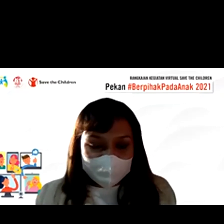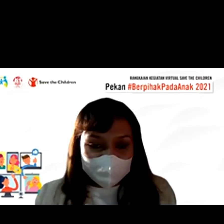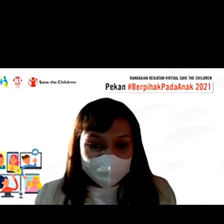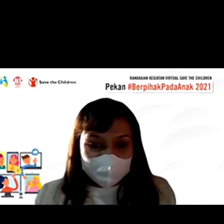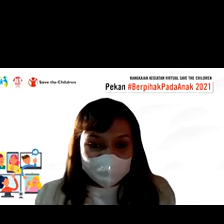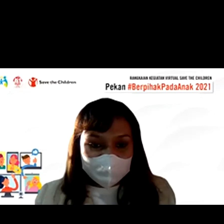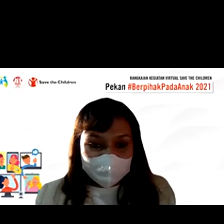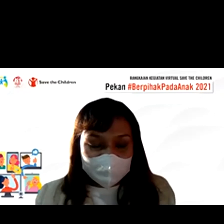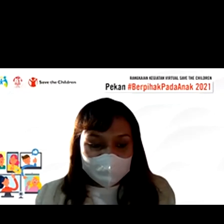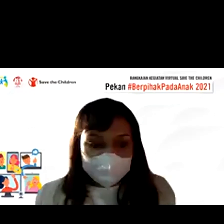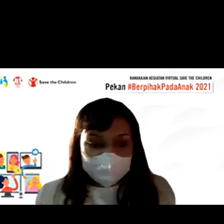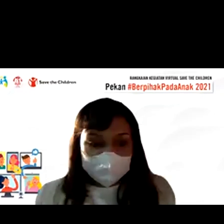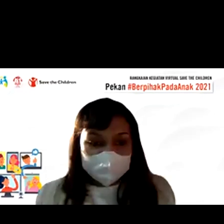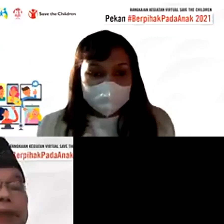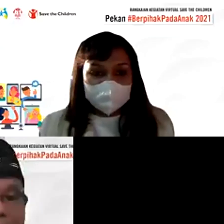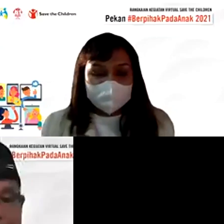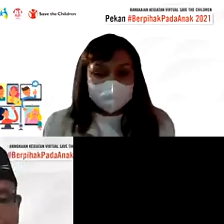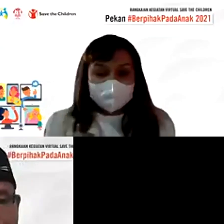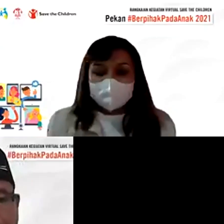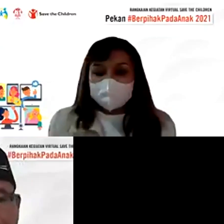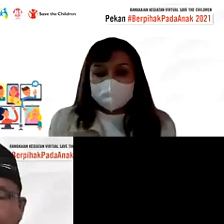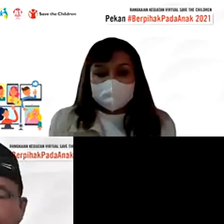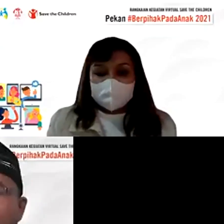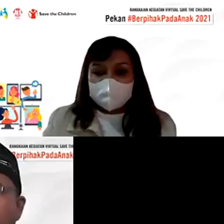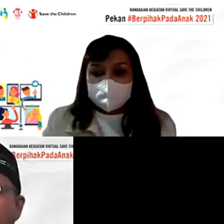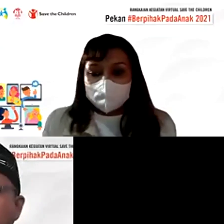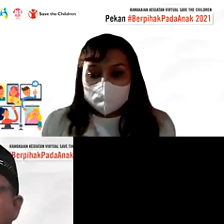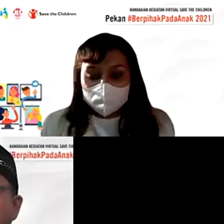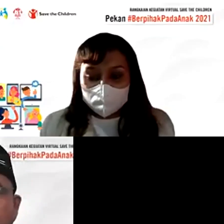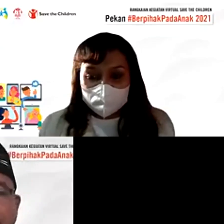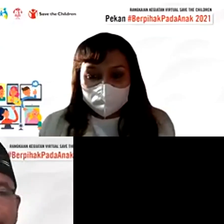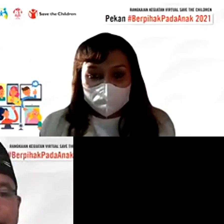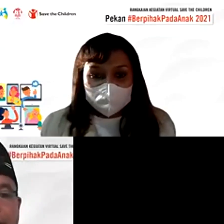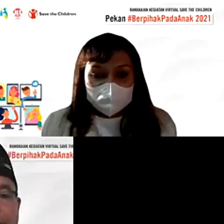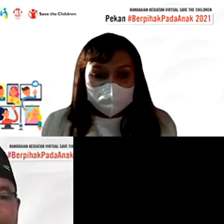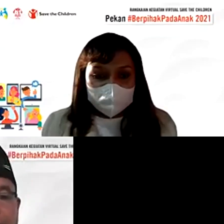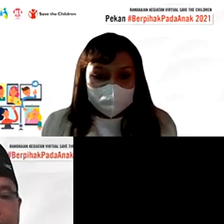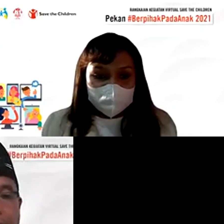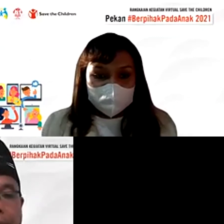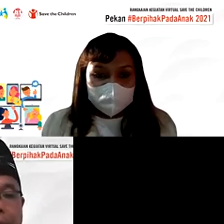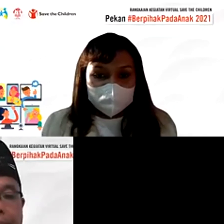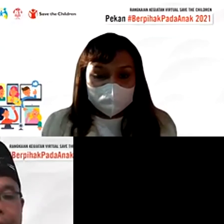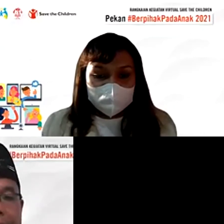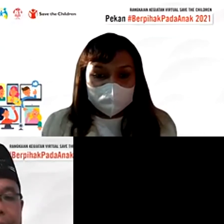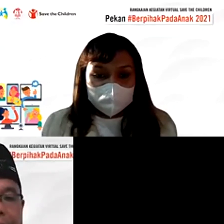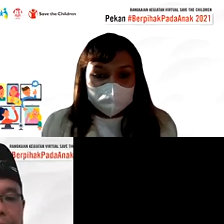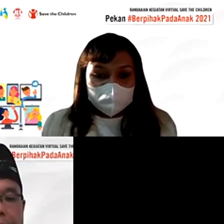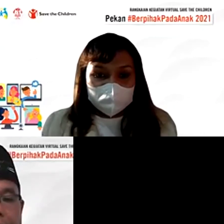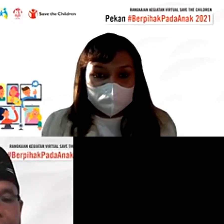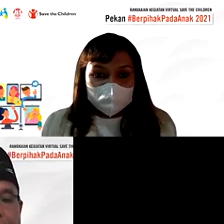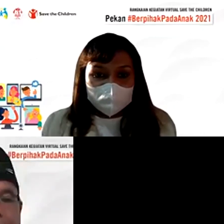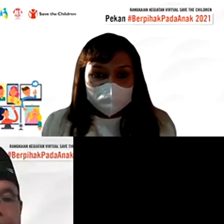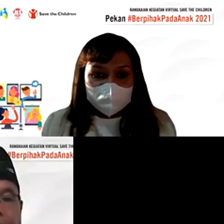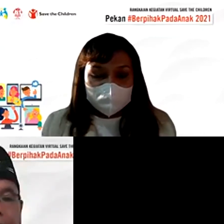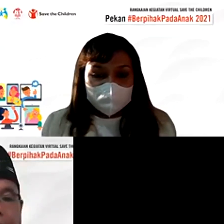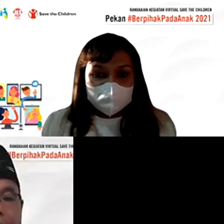baik Pak Libri terima kasih pertanyaannya pada prinsipnya